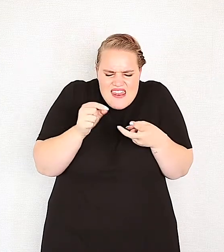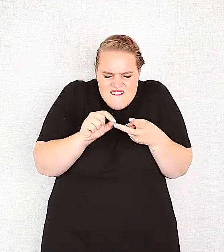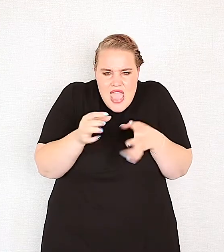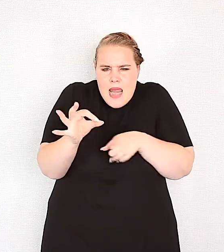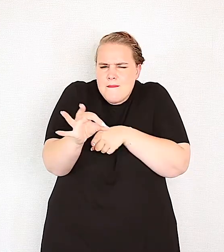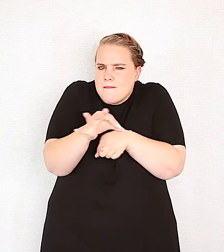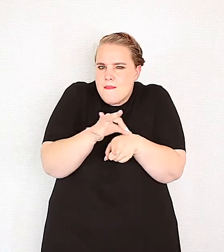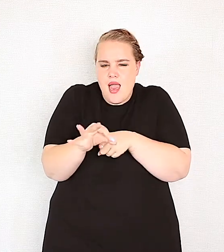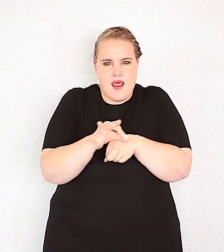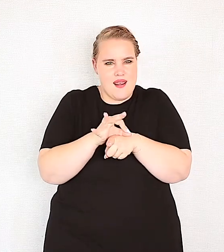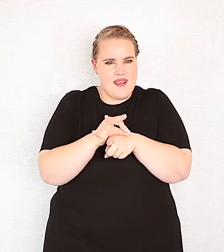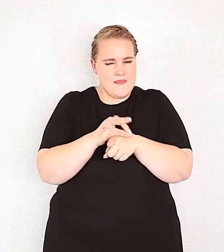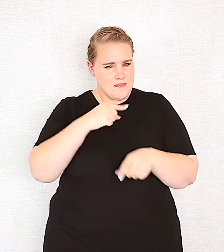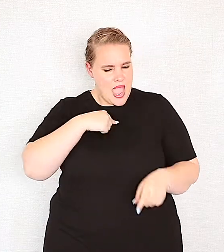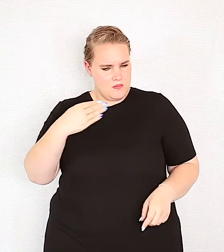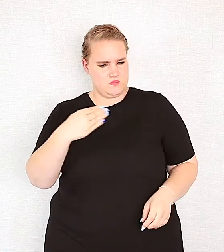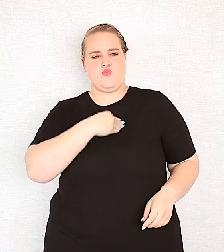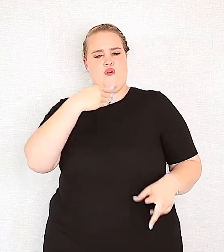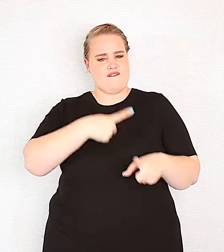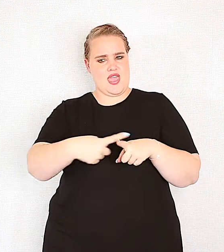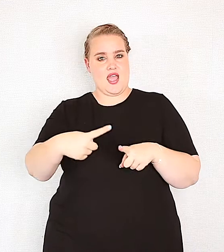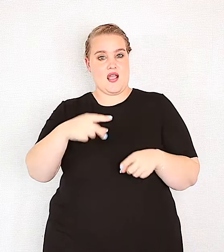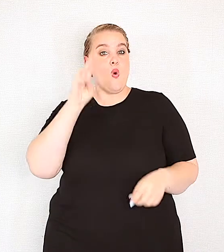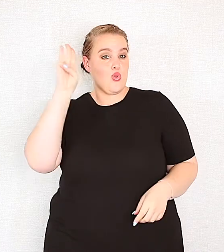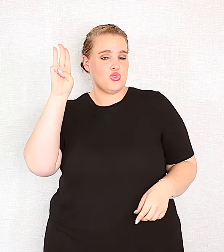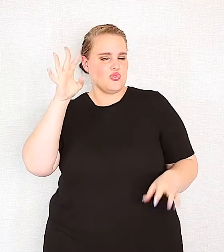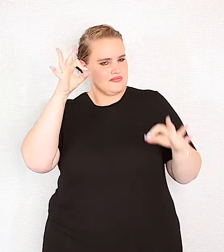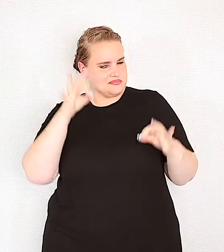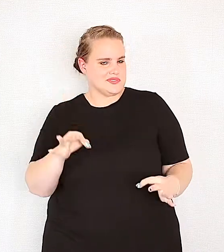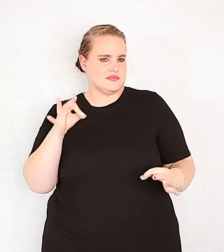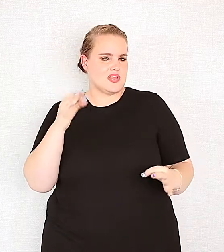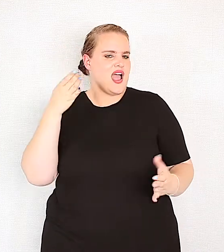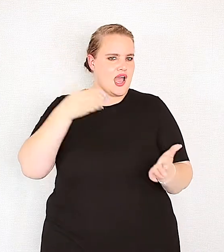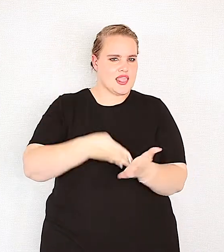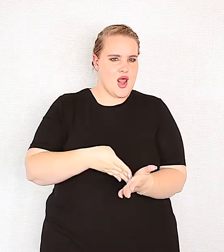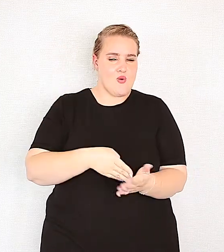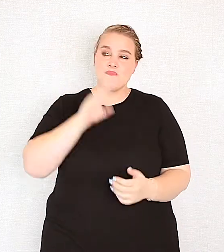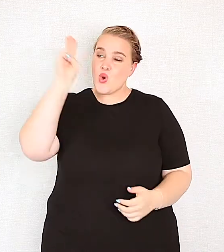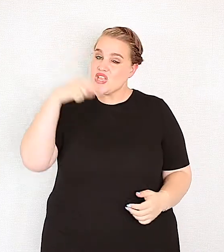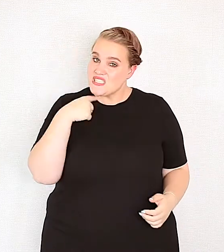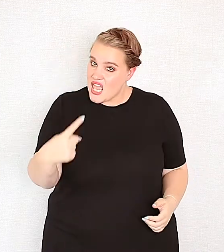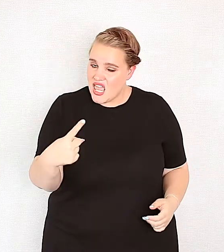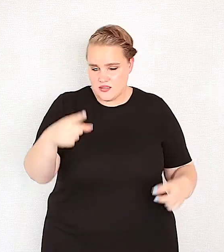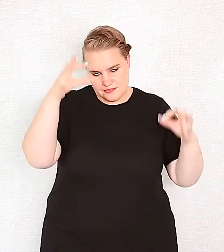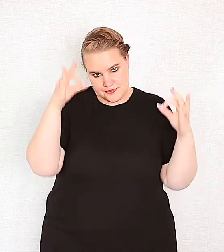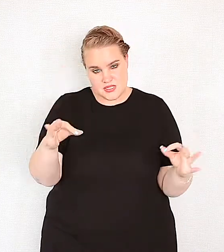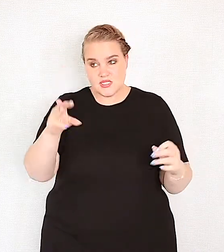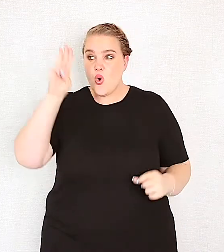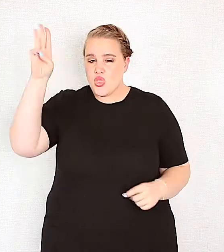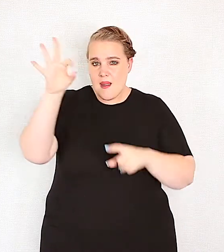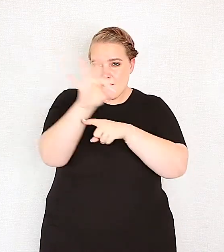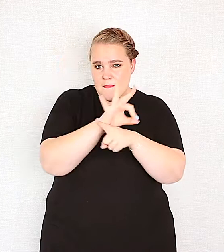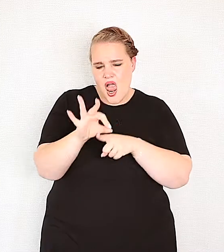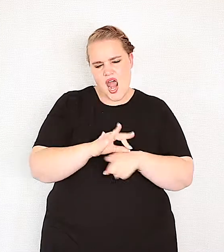net so gebeur, en wat my hierdie week aangeraak het, is hoe God getrouw is, hoe wanneer God iets sê het gaan gebeur, gebeur het so wanneer